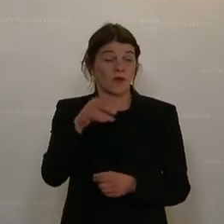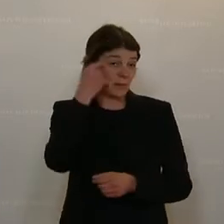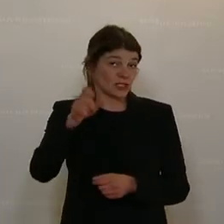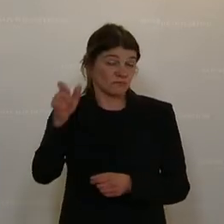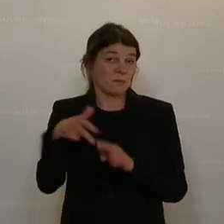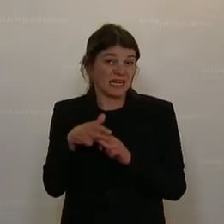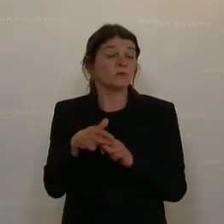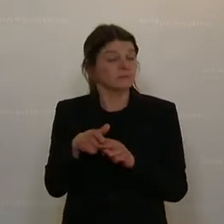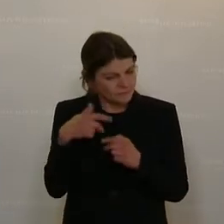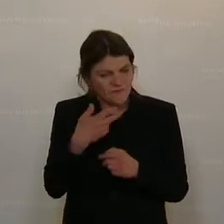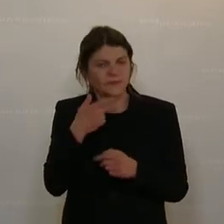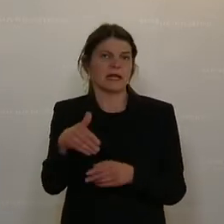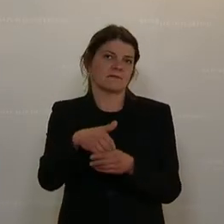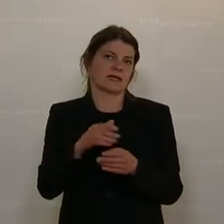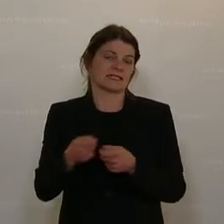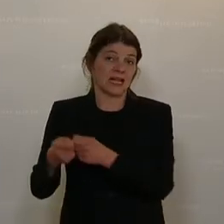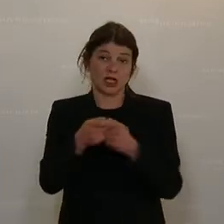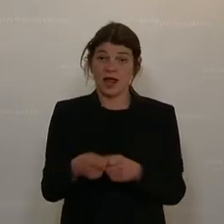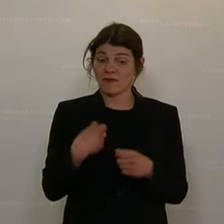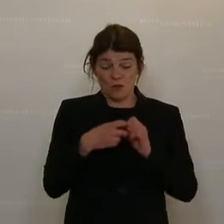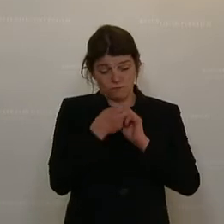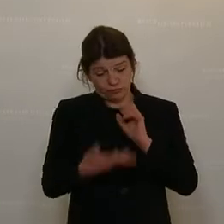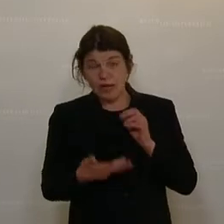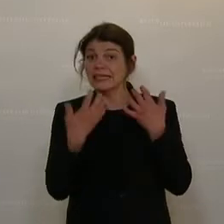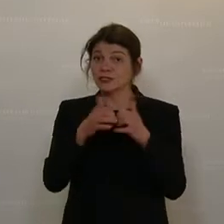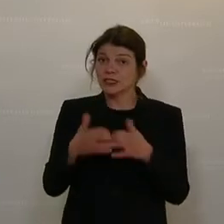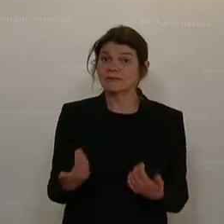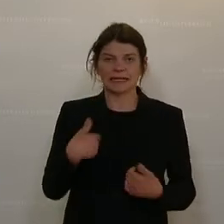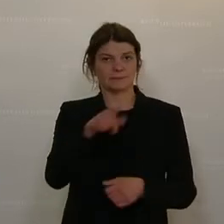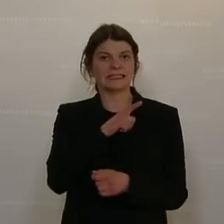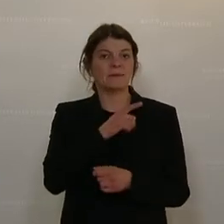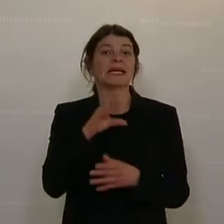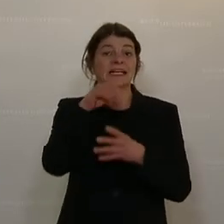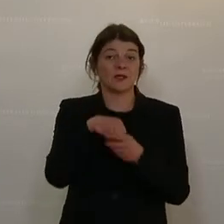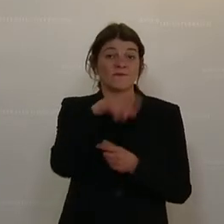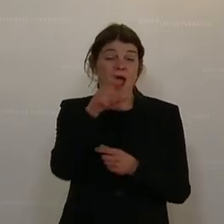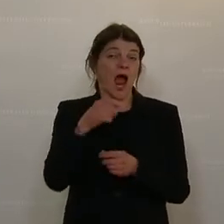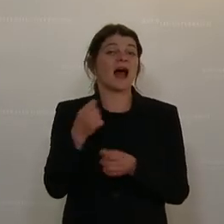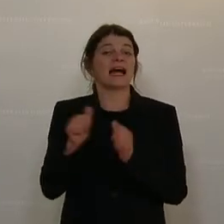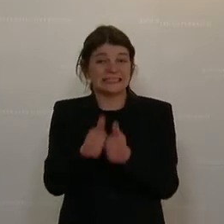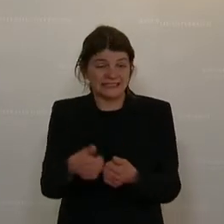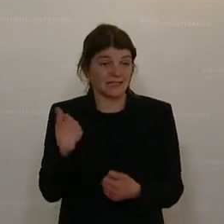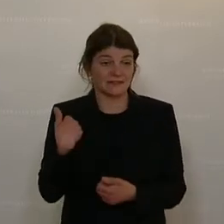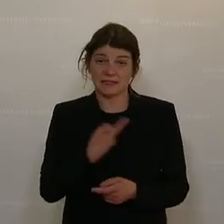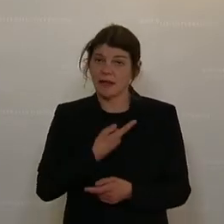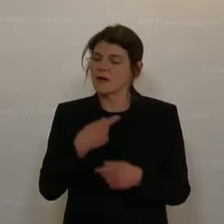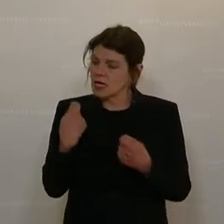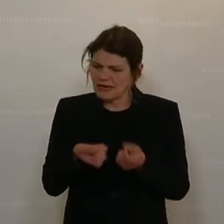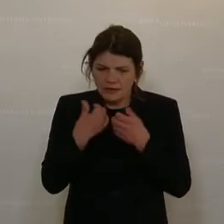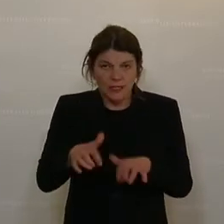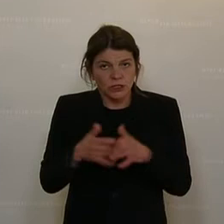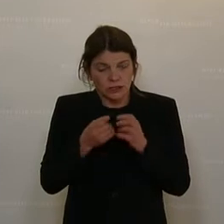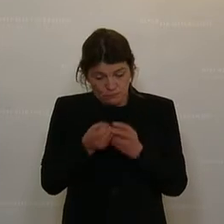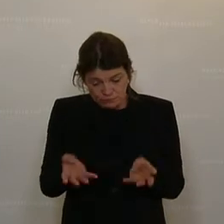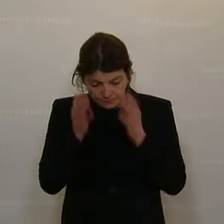Gesellschaft. Ich könnte Ihnen mehr Geschichten erzählen, weil ich ja selbst Inklusionsfachassistenz war und was es da alles noch für Geschichten gegeben